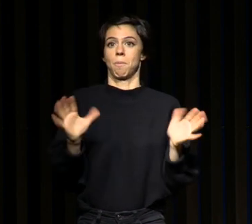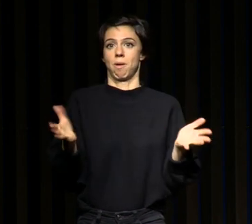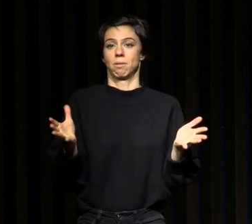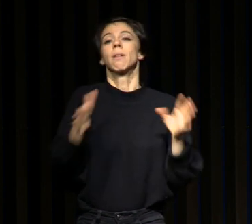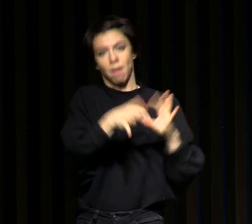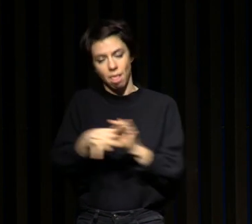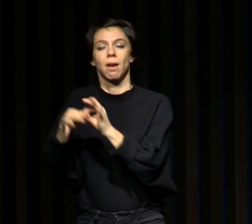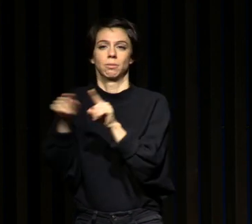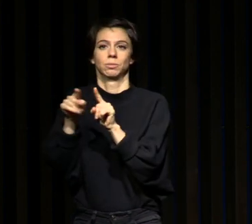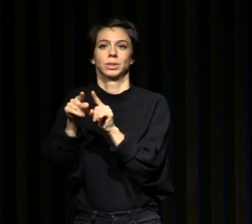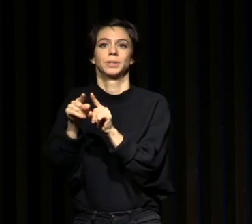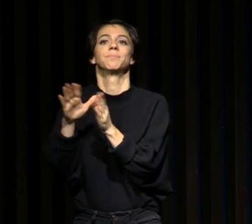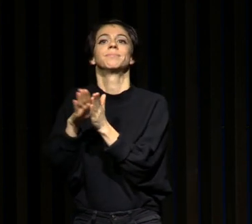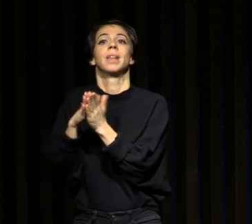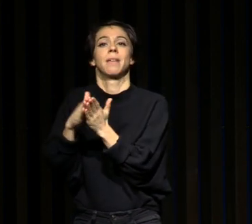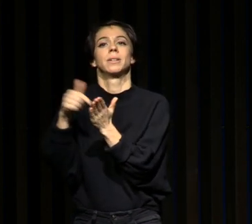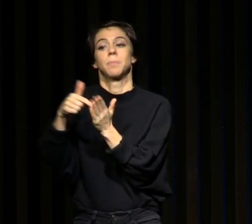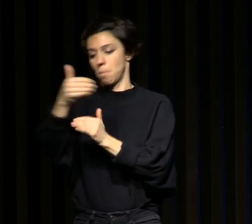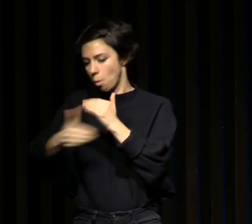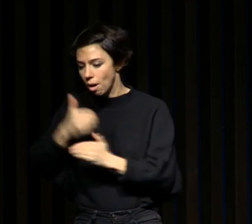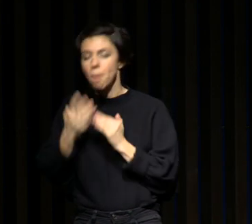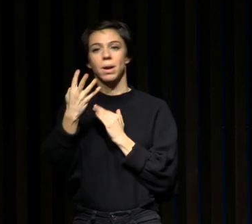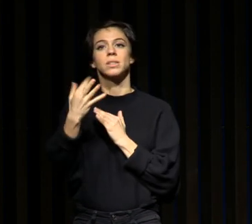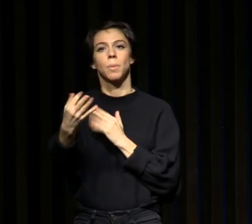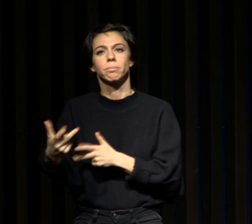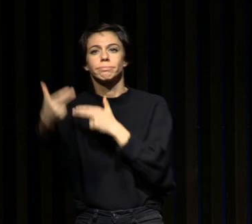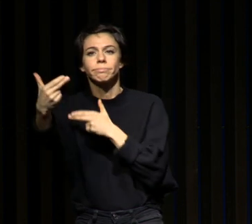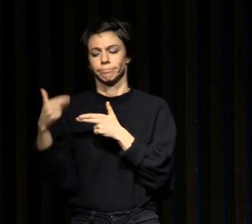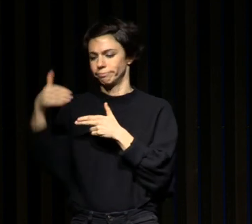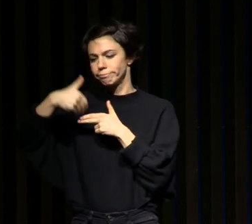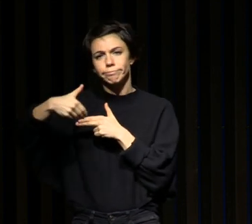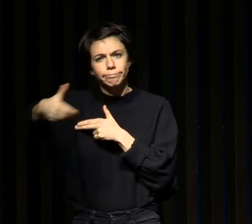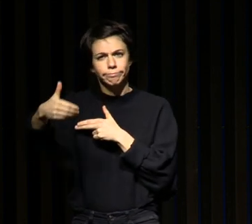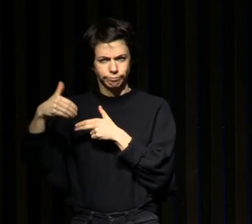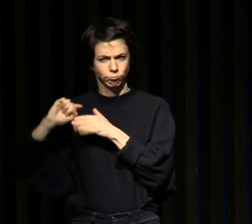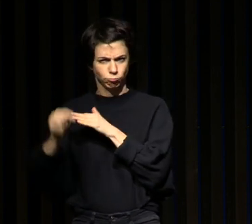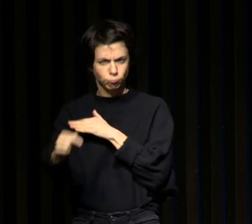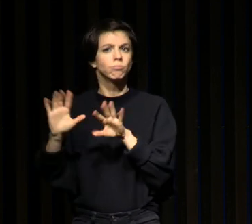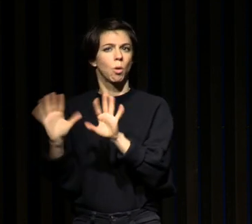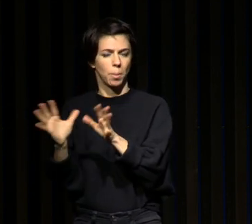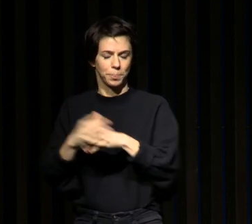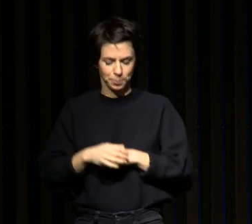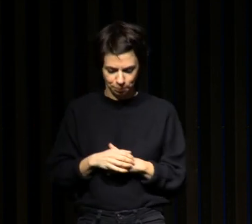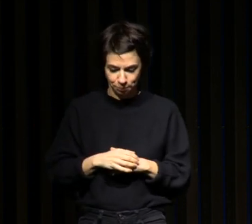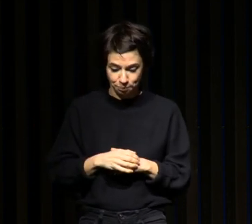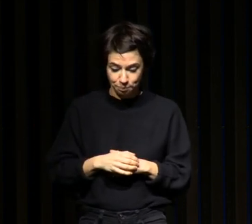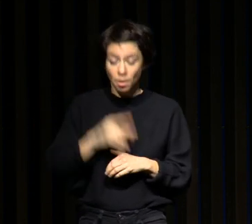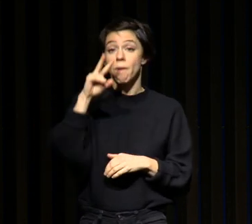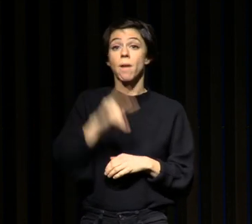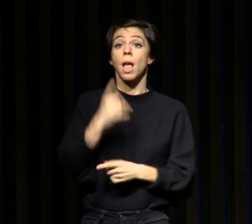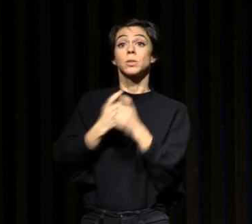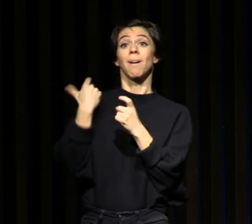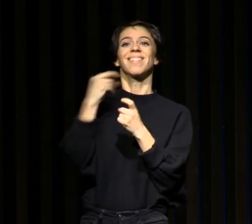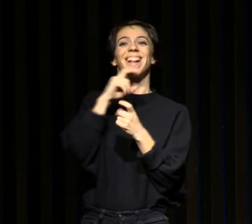de 4 semaines déclinées dans mon livre Antifatigue. Alors comment cette histoire a commencé ? En fait, dans les années